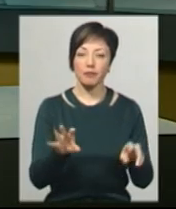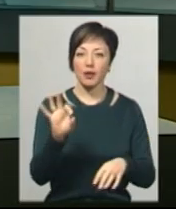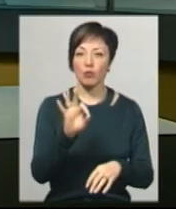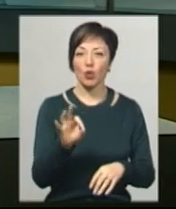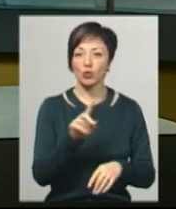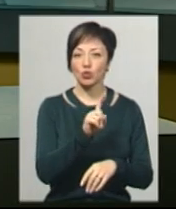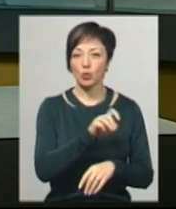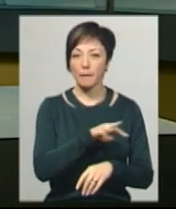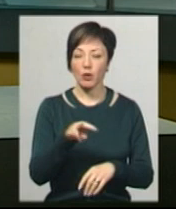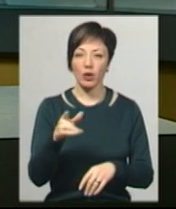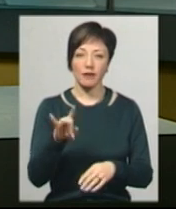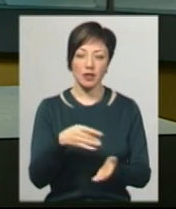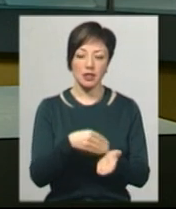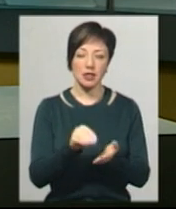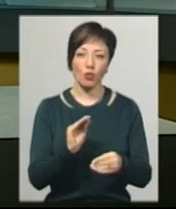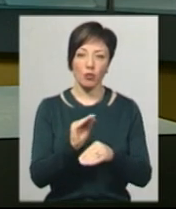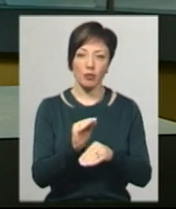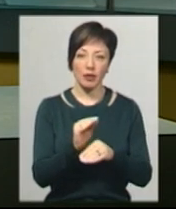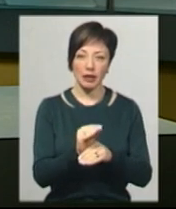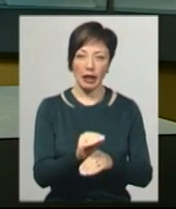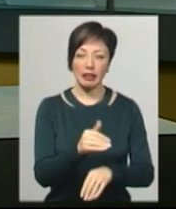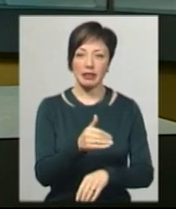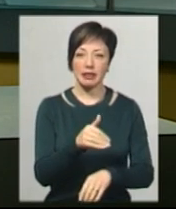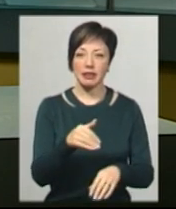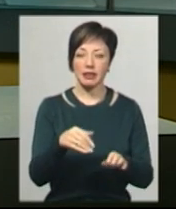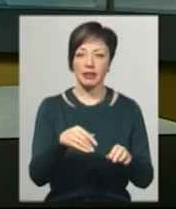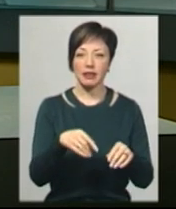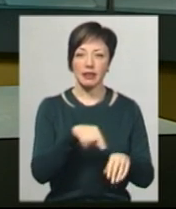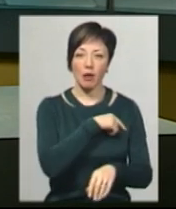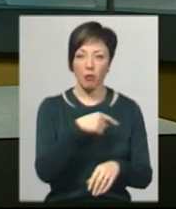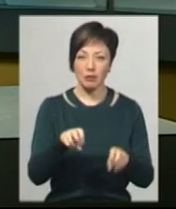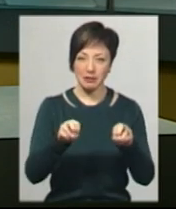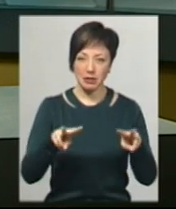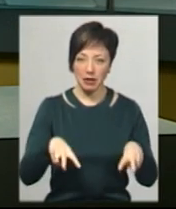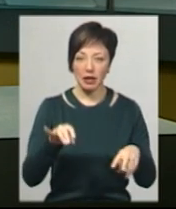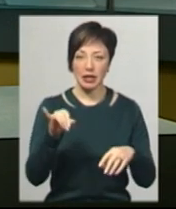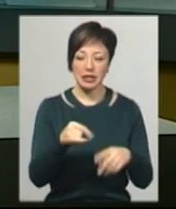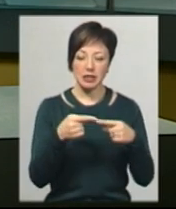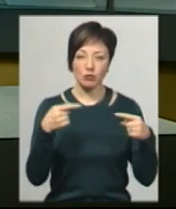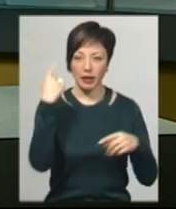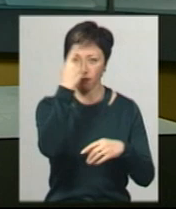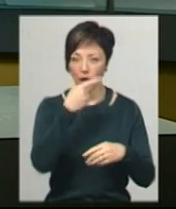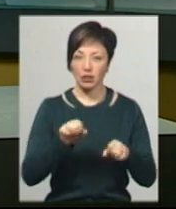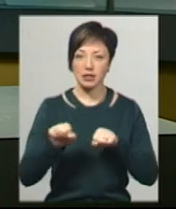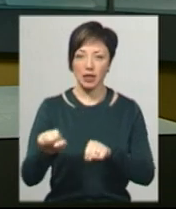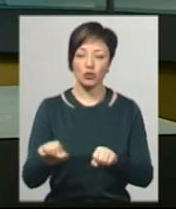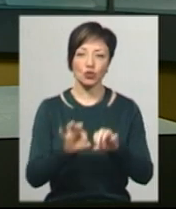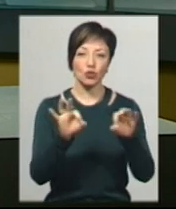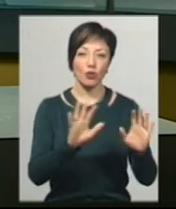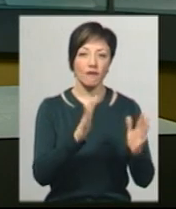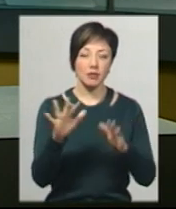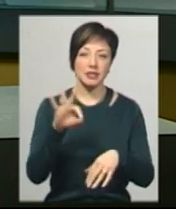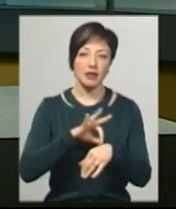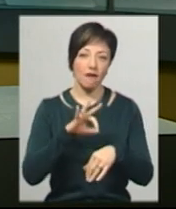млн грн, щоб, зокрема, окупити інфрачервоні термометри та засоби індивідуального захисту. На Хмельниччині наразі жодного випадку